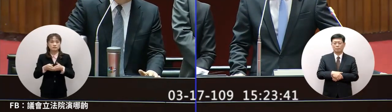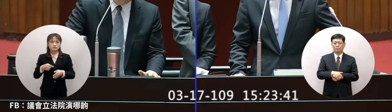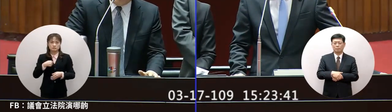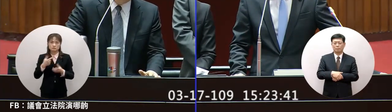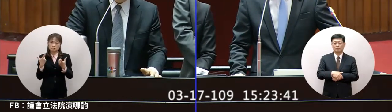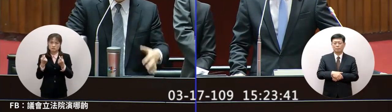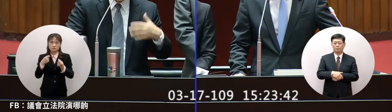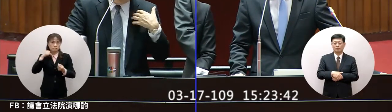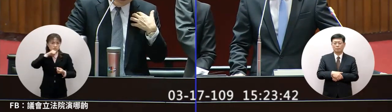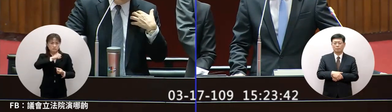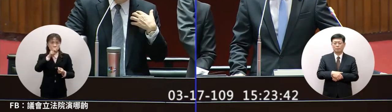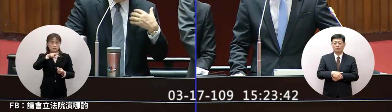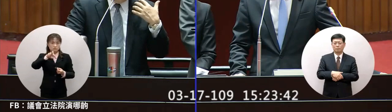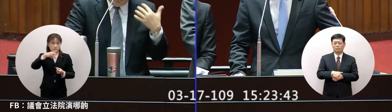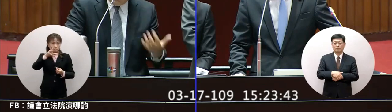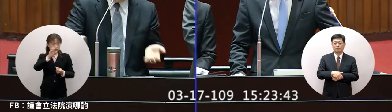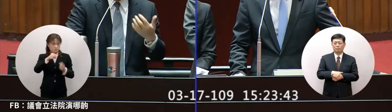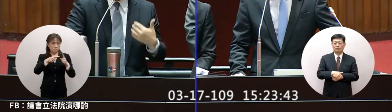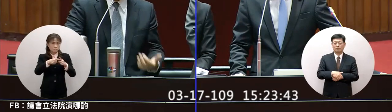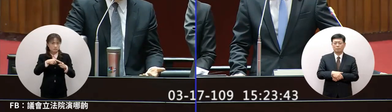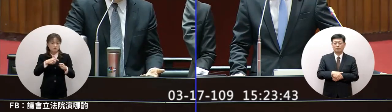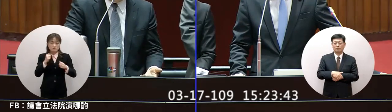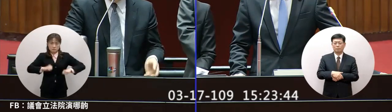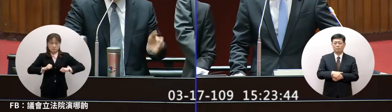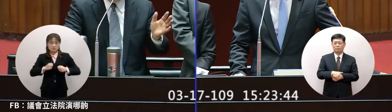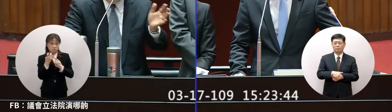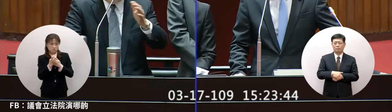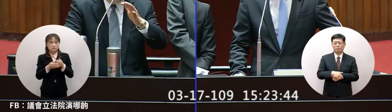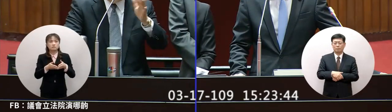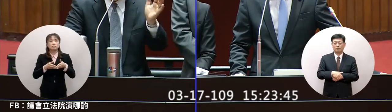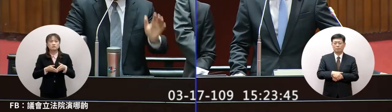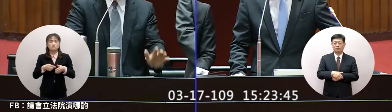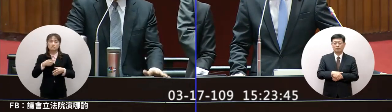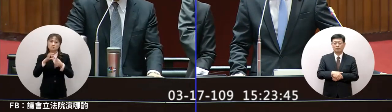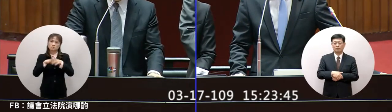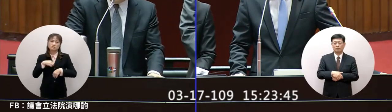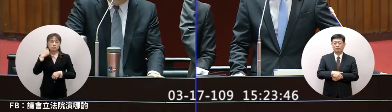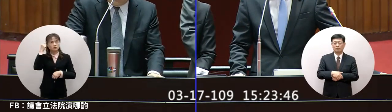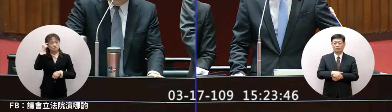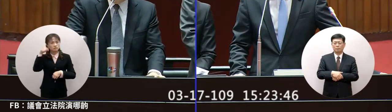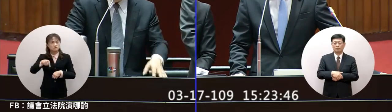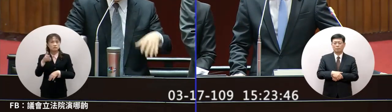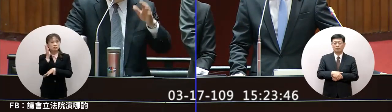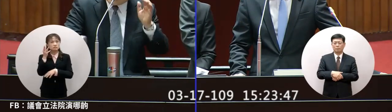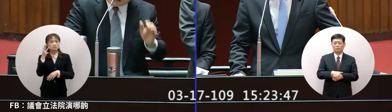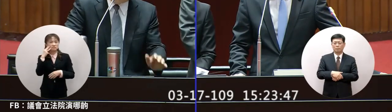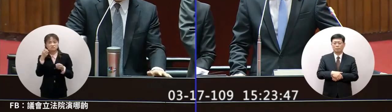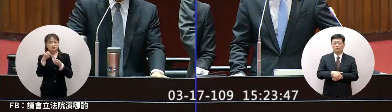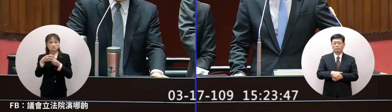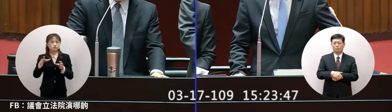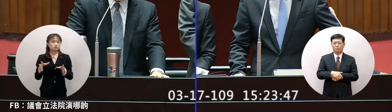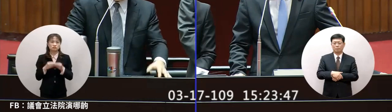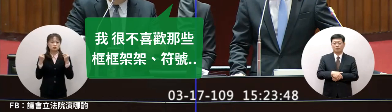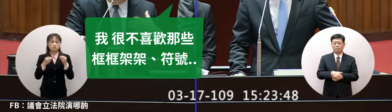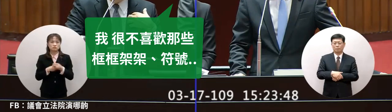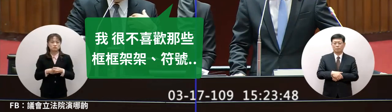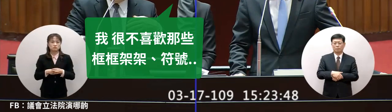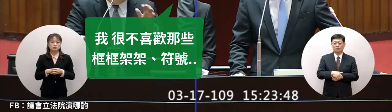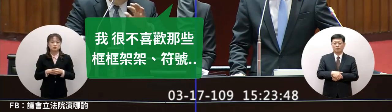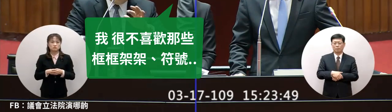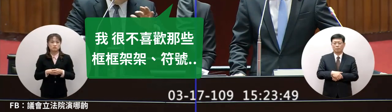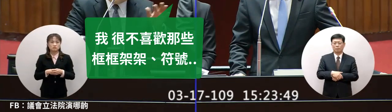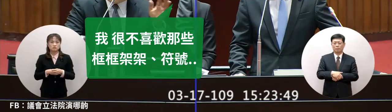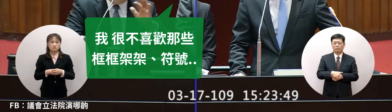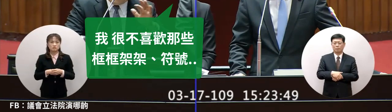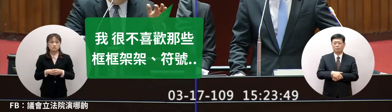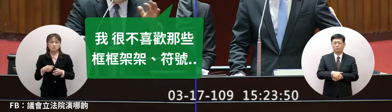三百萬同胞所以我也是覺得不必有那麼多的政治語言或者政治動作我很